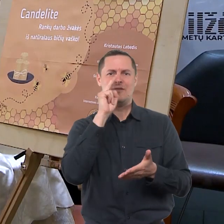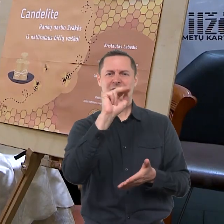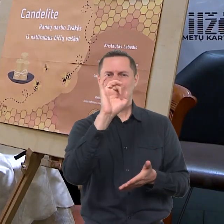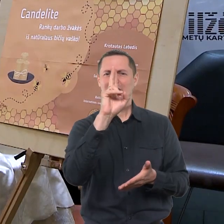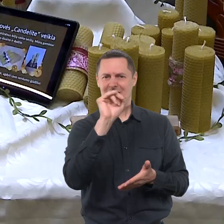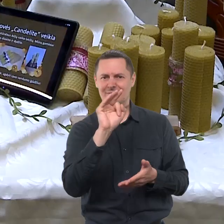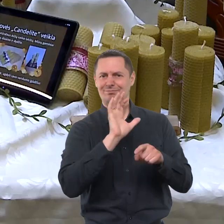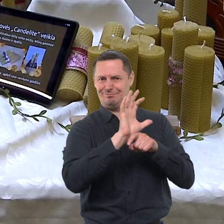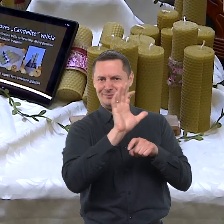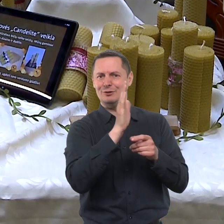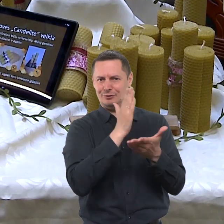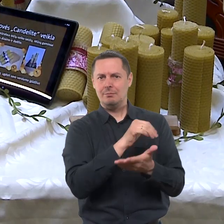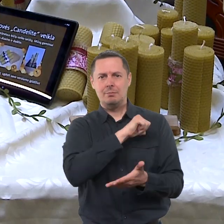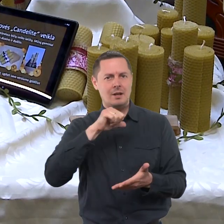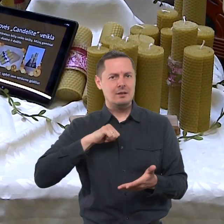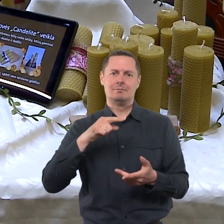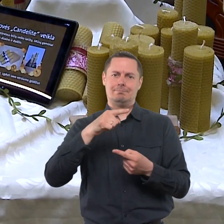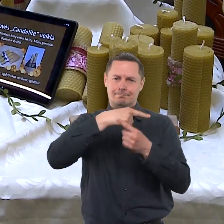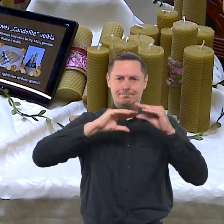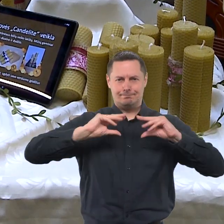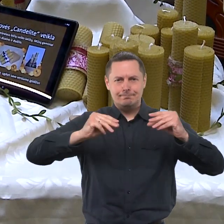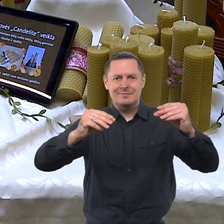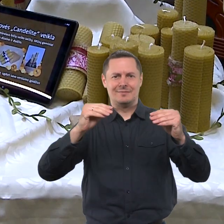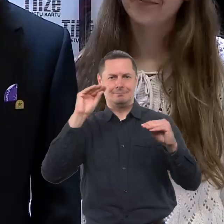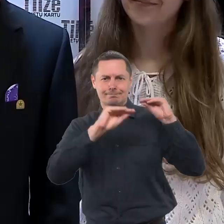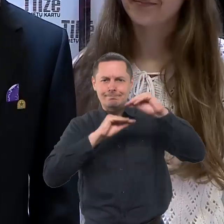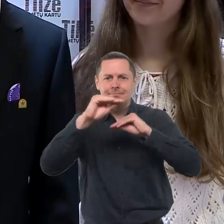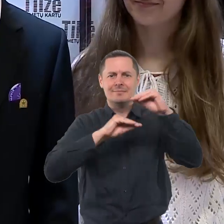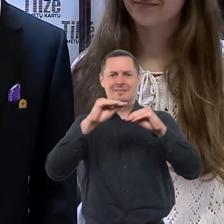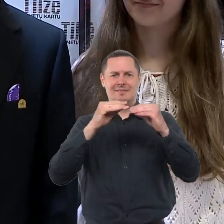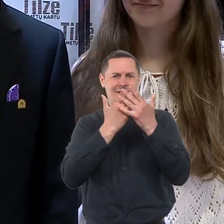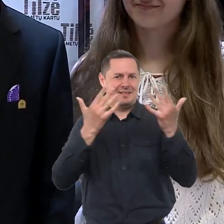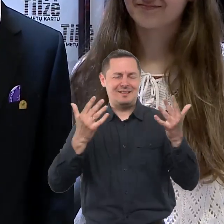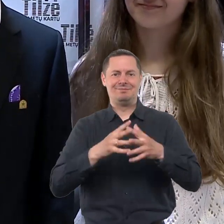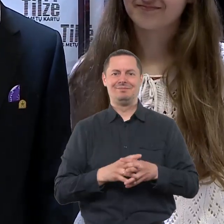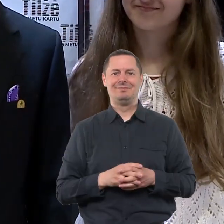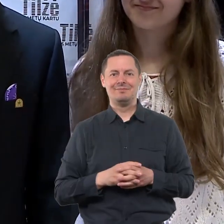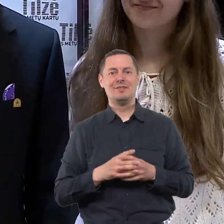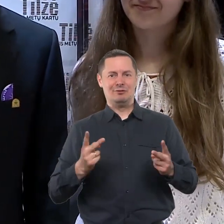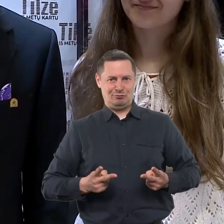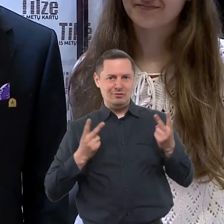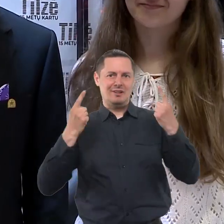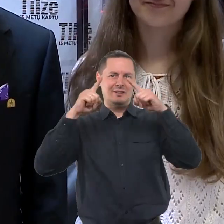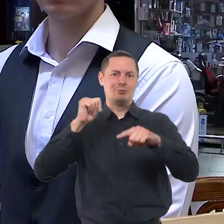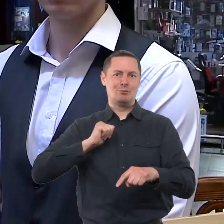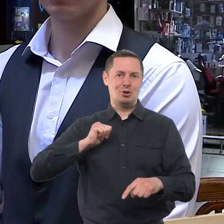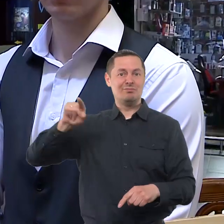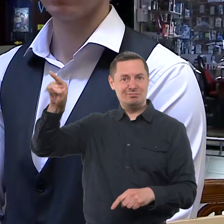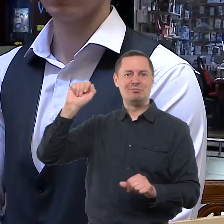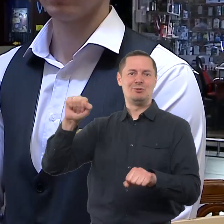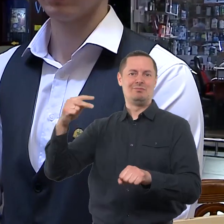puošiam. Džiaugiamės, galime savo produktą prodyti kitiems žmonėms, tai manau, kad tai labai geras sumanimas.